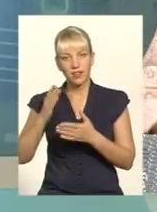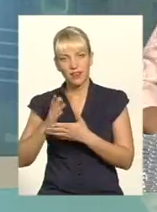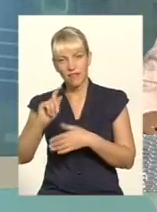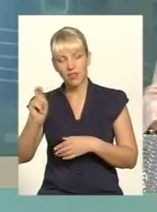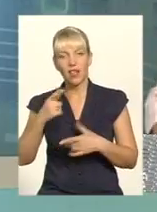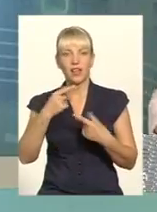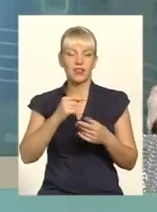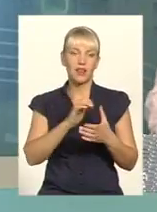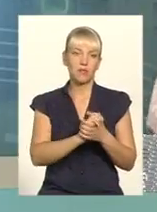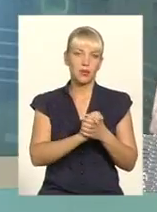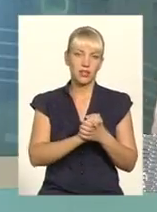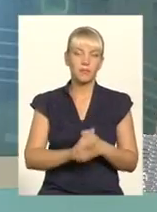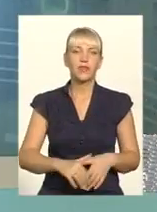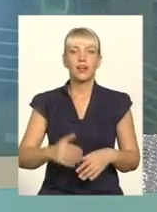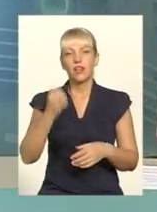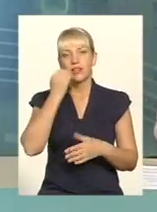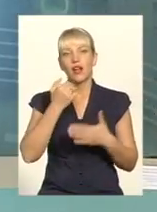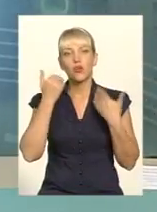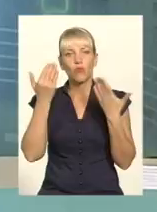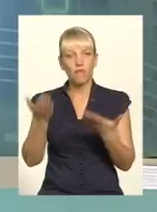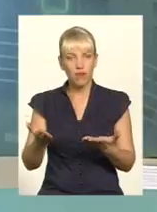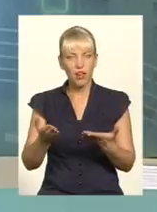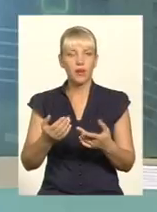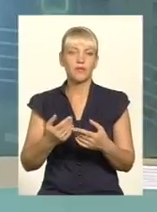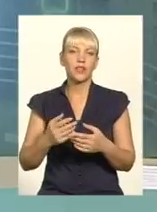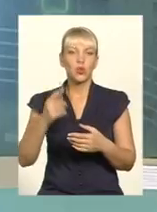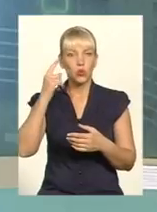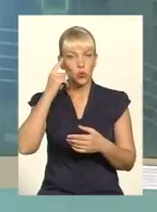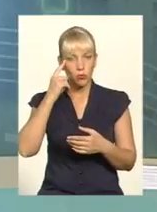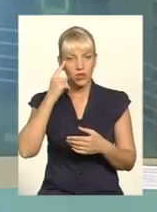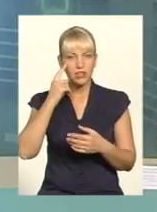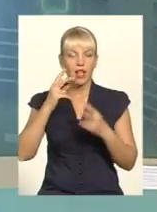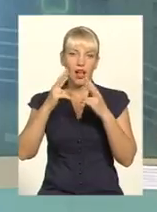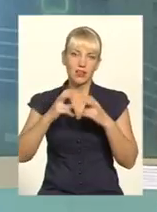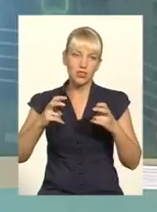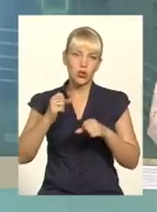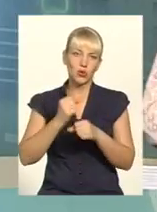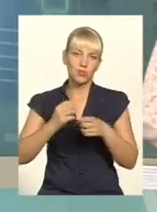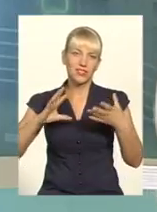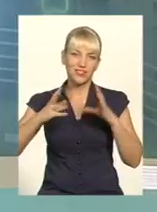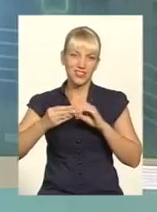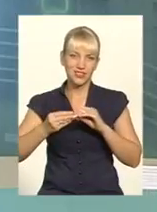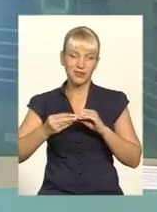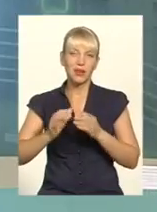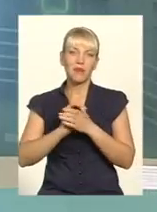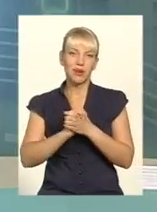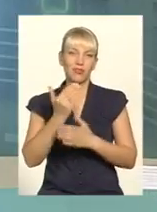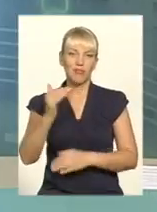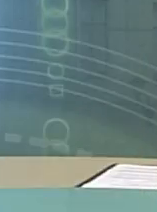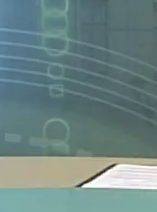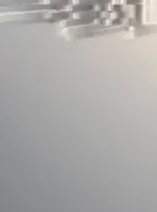Дякую вам, дякую всім, хто був із нами. Це була тема. Думайте, аналізуйте, робіть висновки. Мирного вам неба.